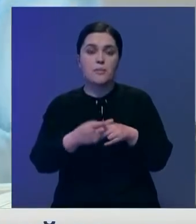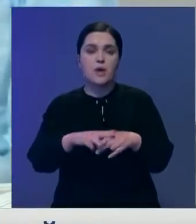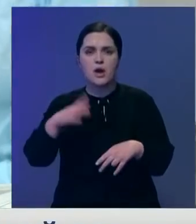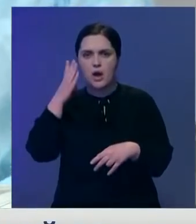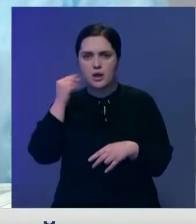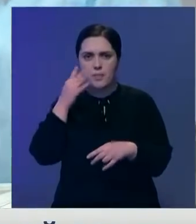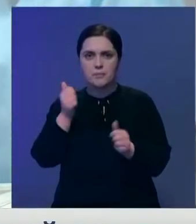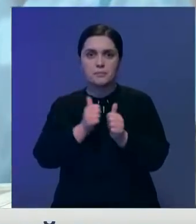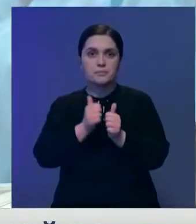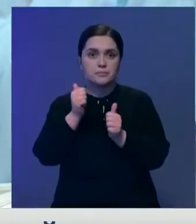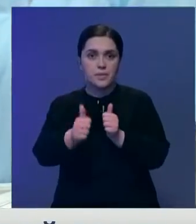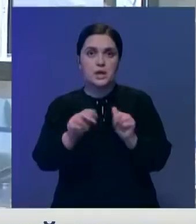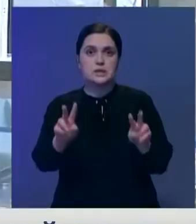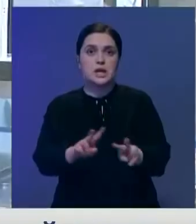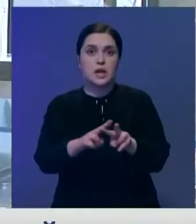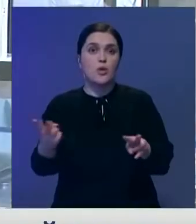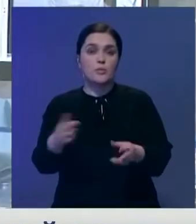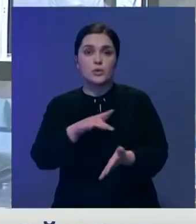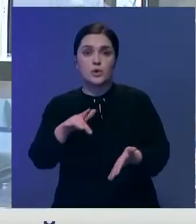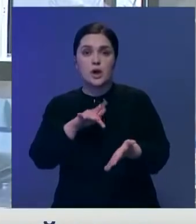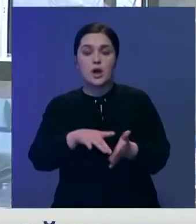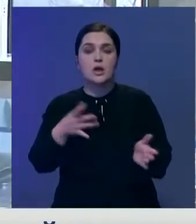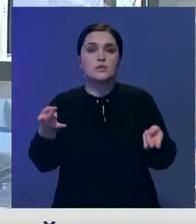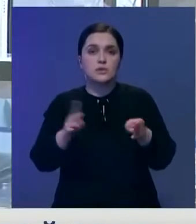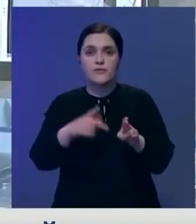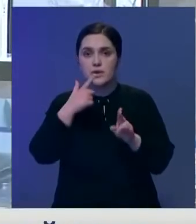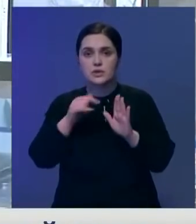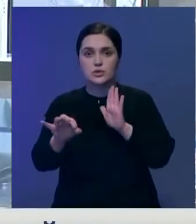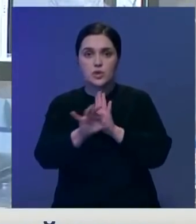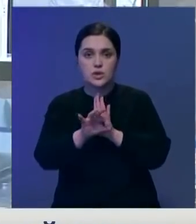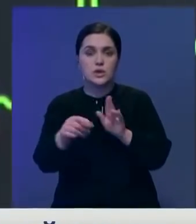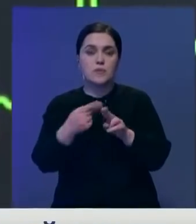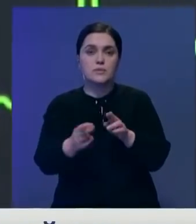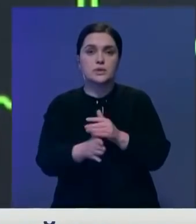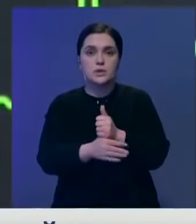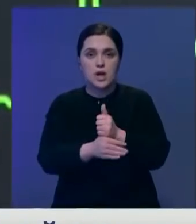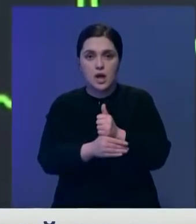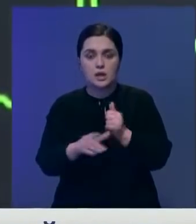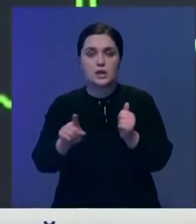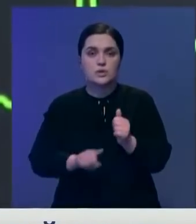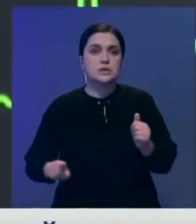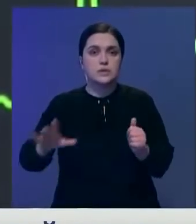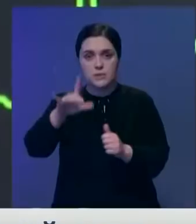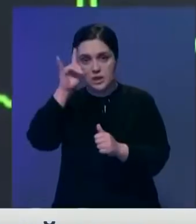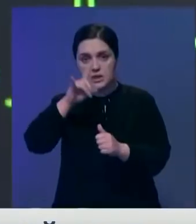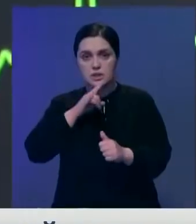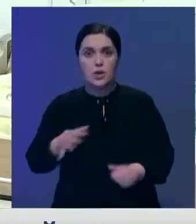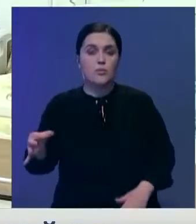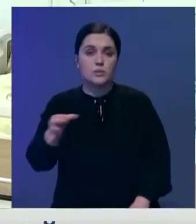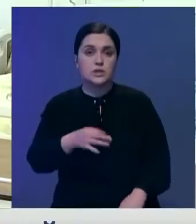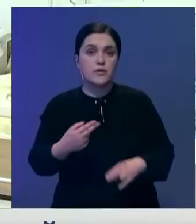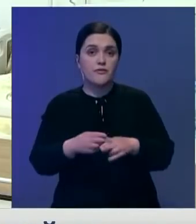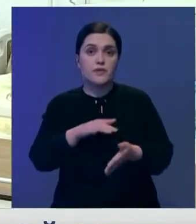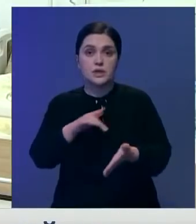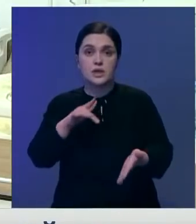В антилидерах по-прежнему Алматы и столица. Оба мегаполиса остаются в красной зоне. Там же находятся от Раусской и Западно-Казахстанской